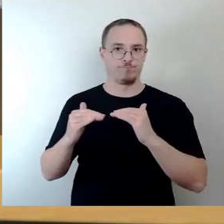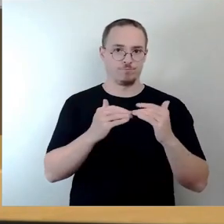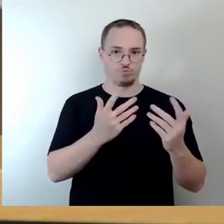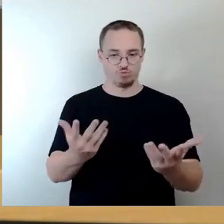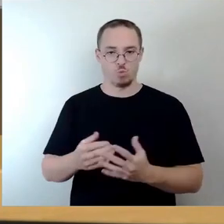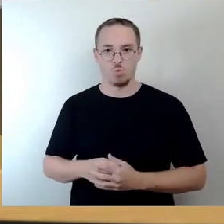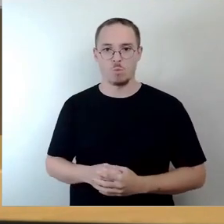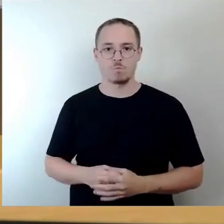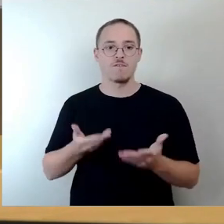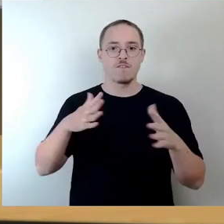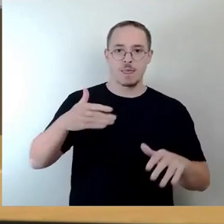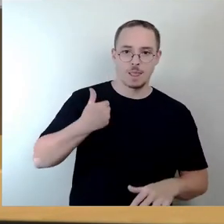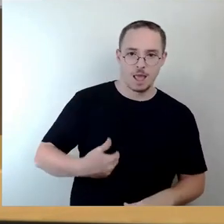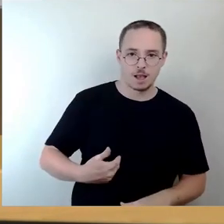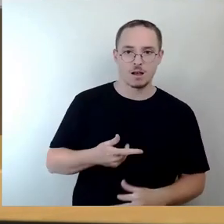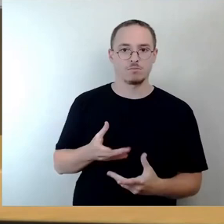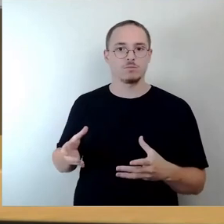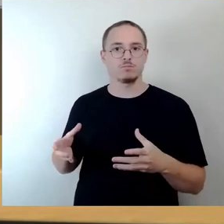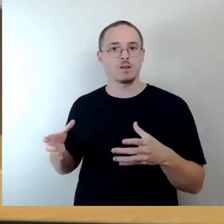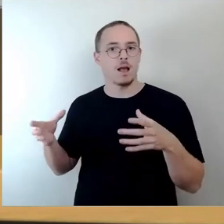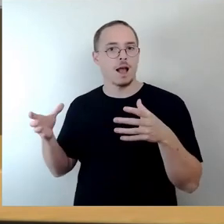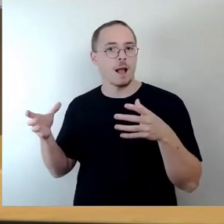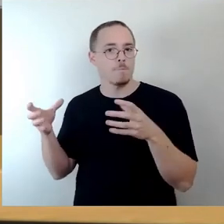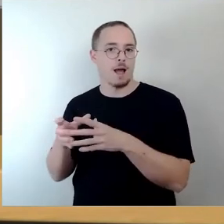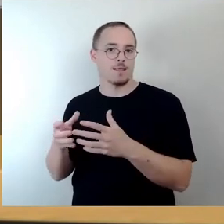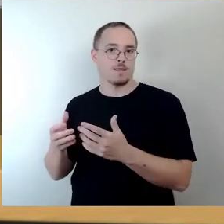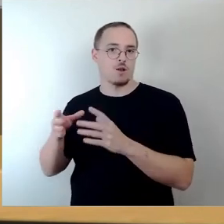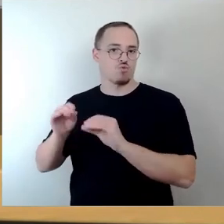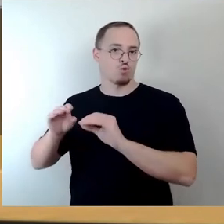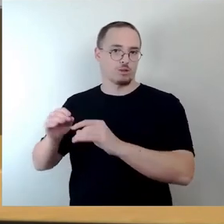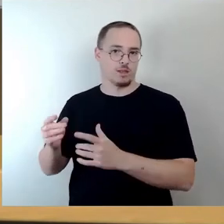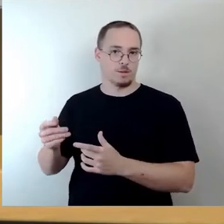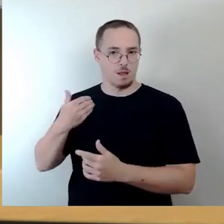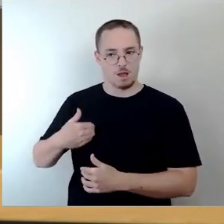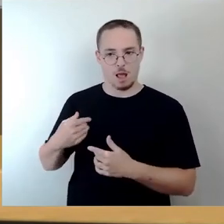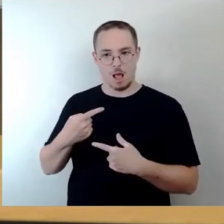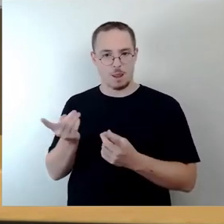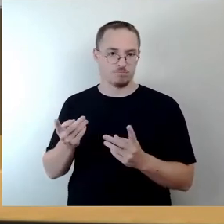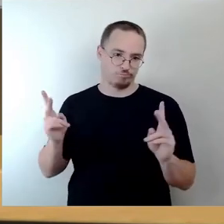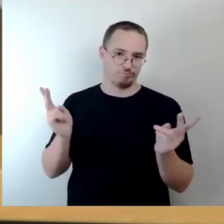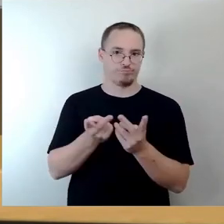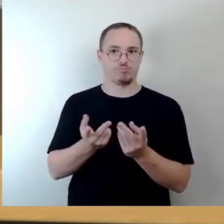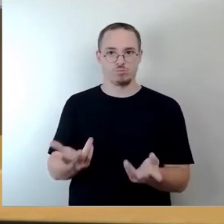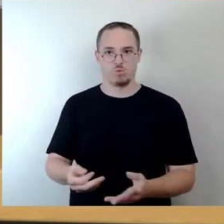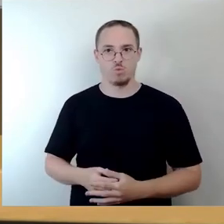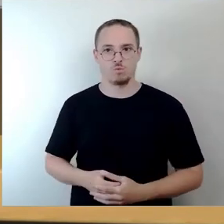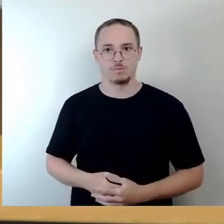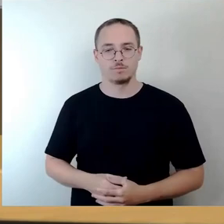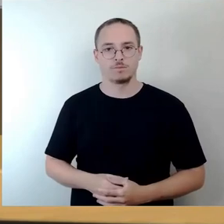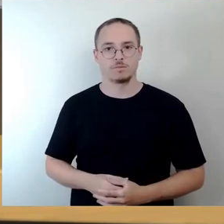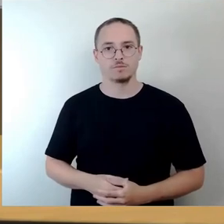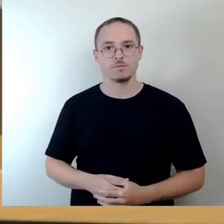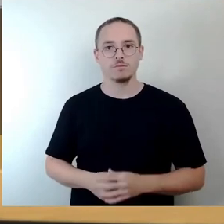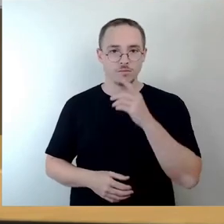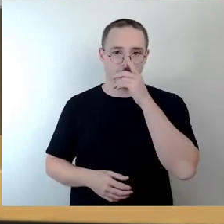Möglichkeiten. Wenn Sie es jetzt zurücküberweisen, können wir es im Ausschuss nicht beschließend behandeln. Wir bräuchten dann also eine relativ aufwendige